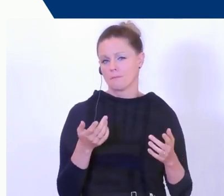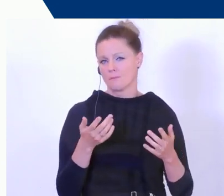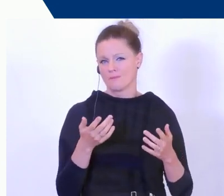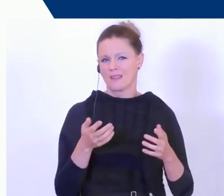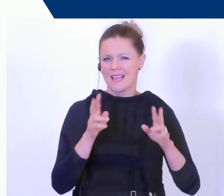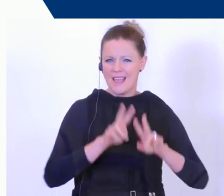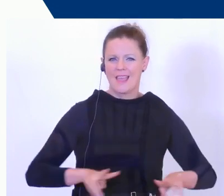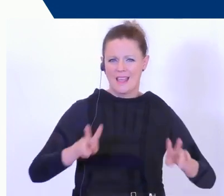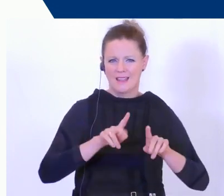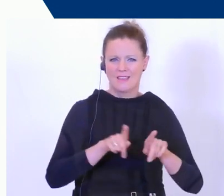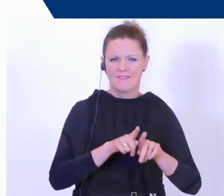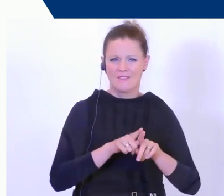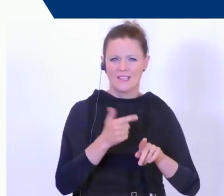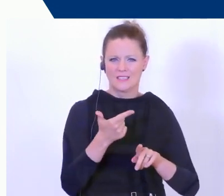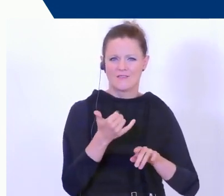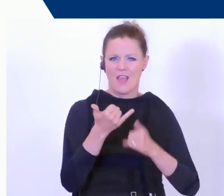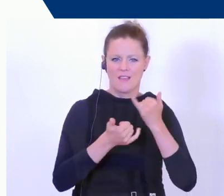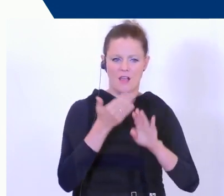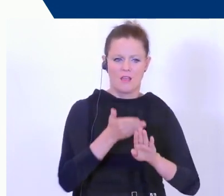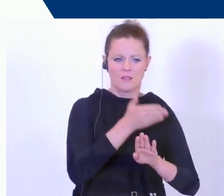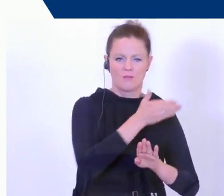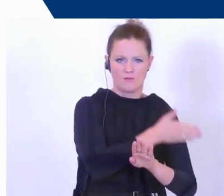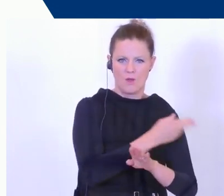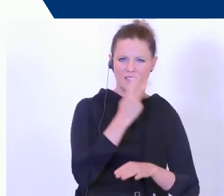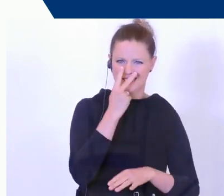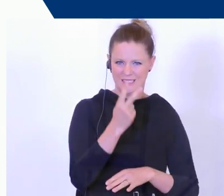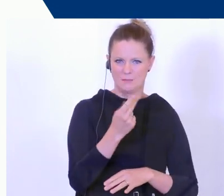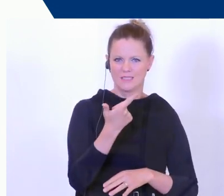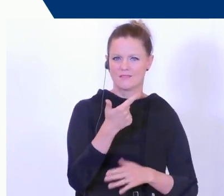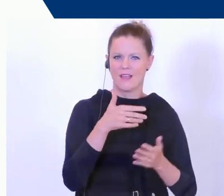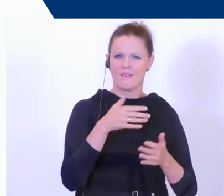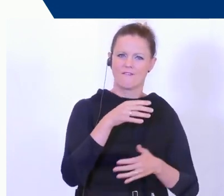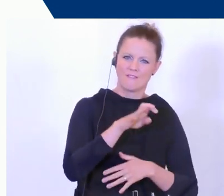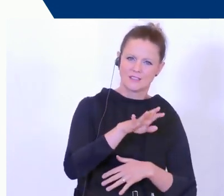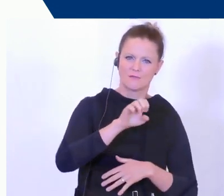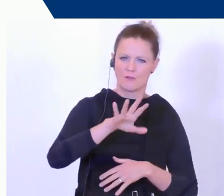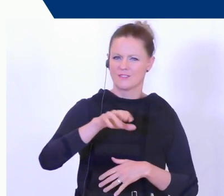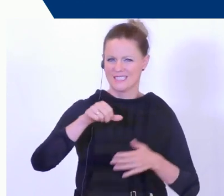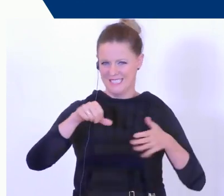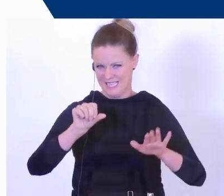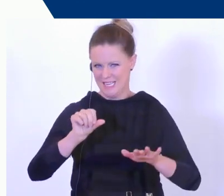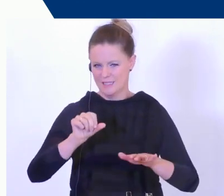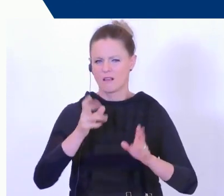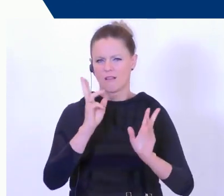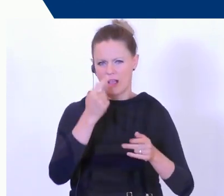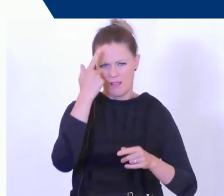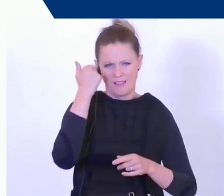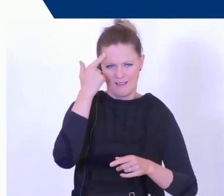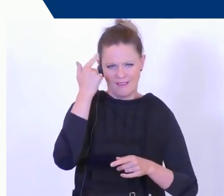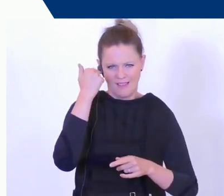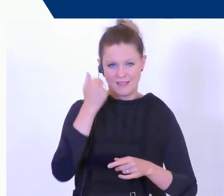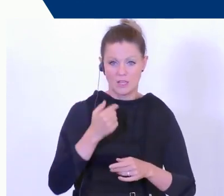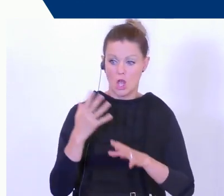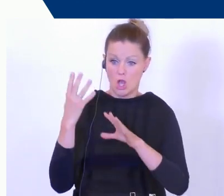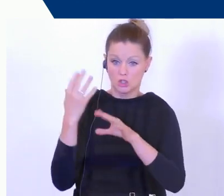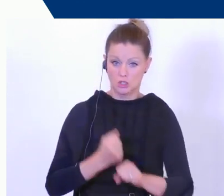Jahren davor. Sie sehen hier diese große Welle 2014, 2015, 2016. Sie können sich alle noch erinnern, was wir bei den